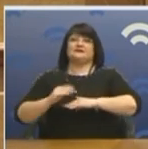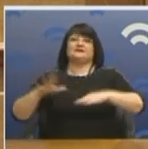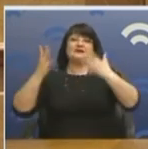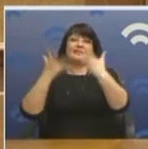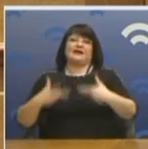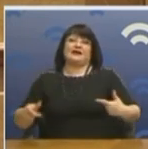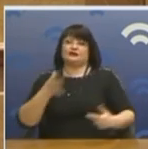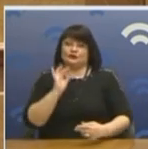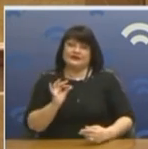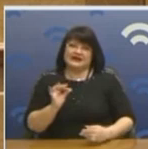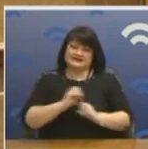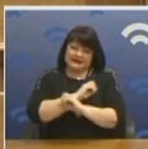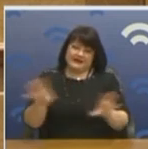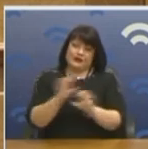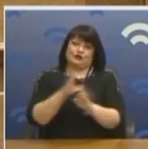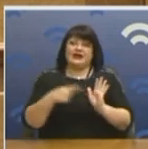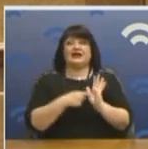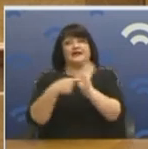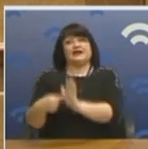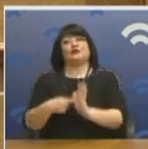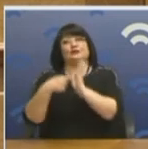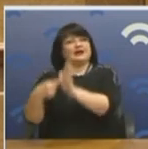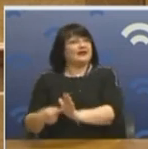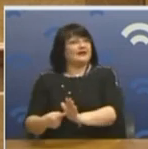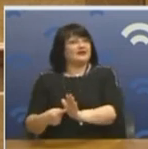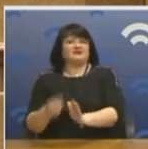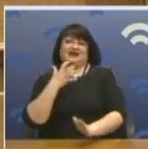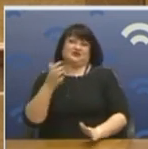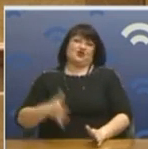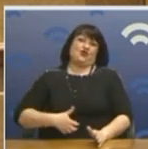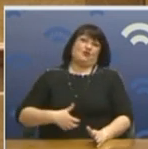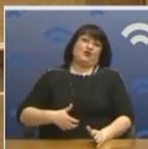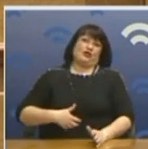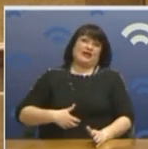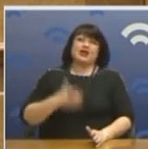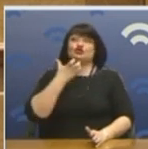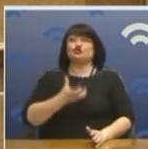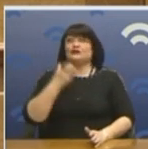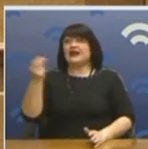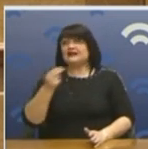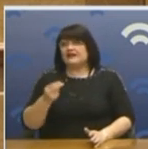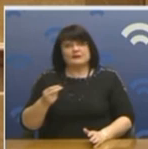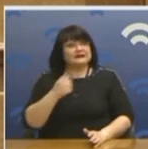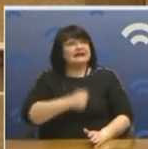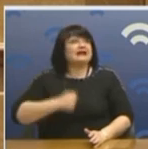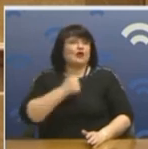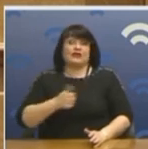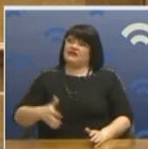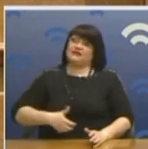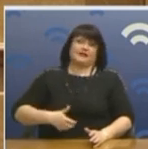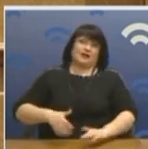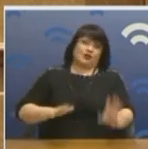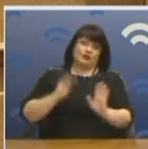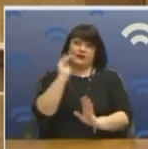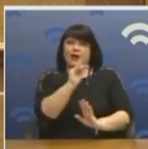θέλετε, όλο αυτό να φαίνεται ότι είναι μια φασοκομωδία. Ενώ είναι πολύ σοβαρά τα θέματα για να το κάνεις φασοκομωδία. Προσέξτε